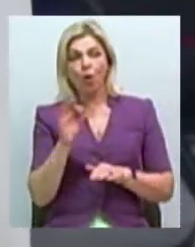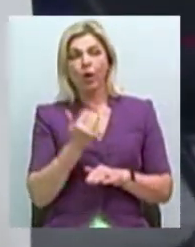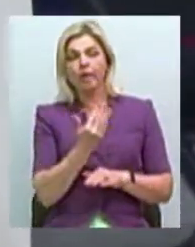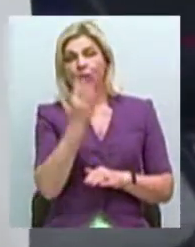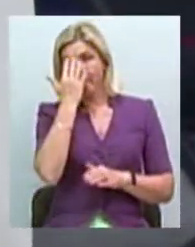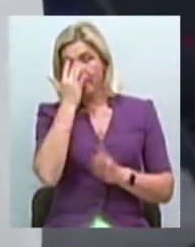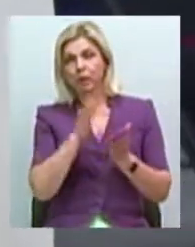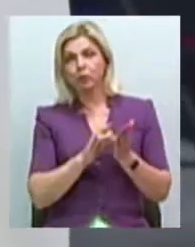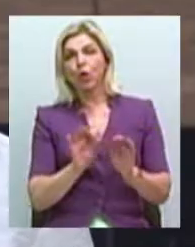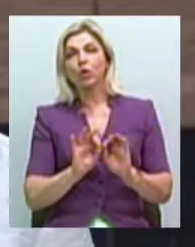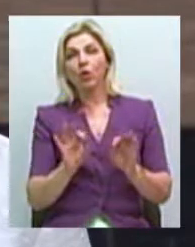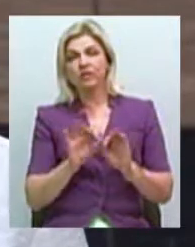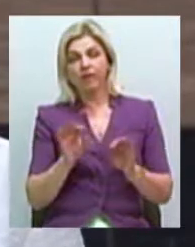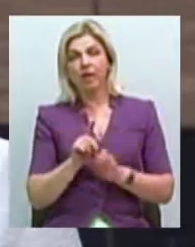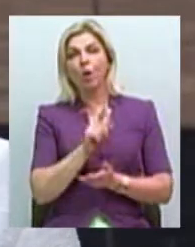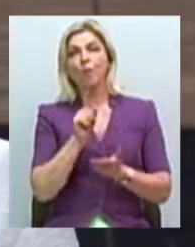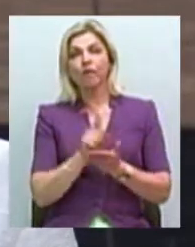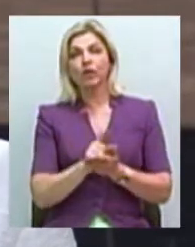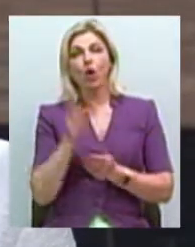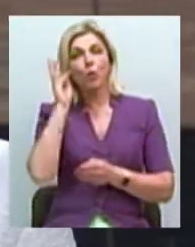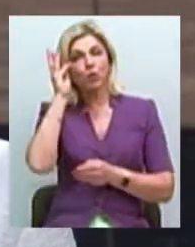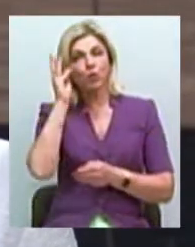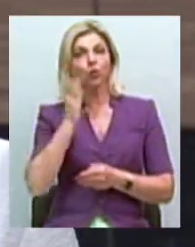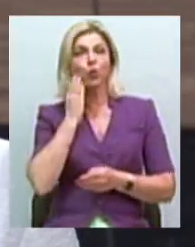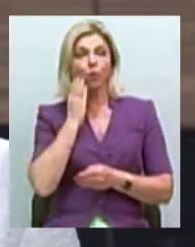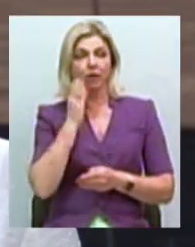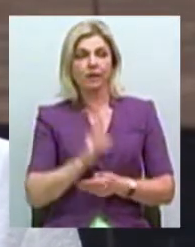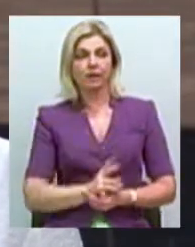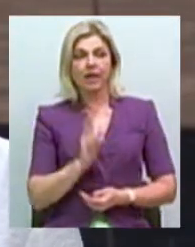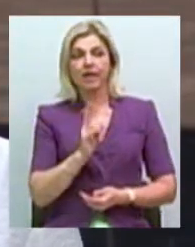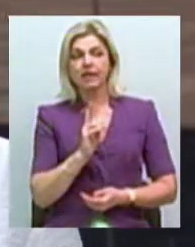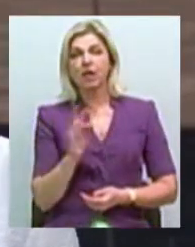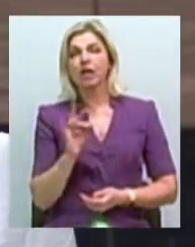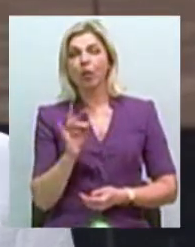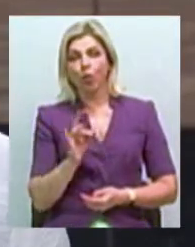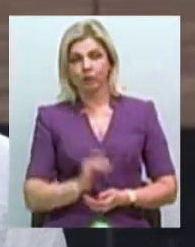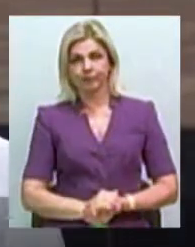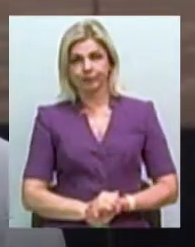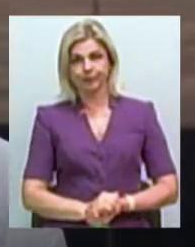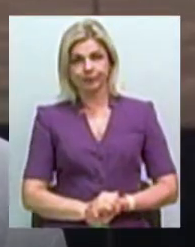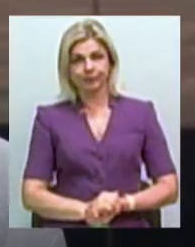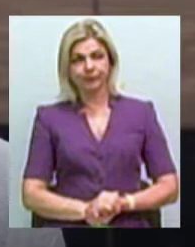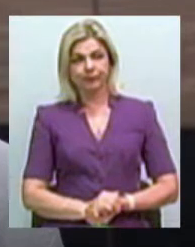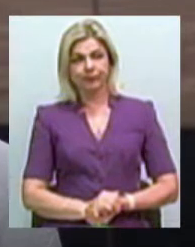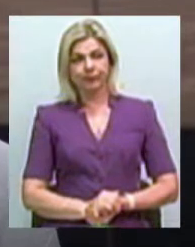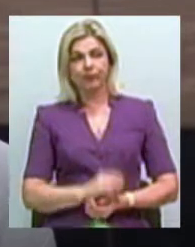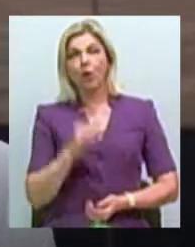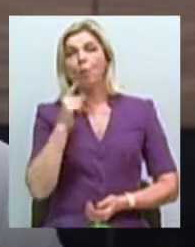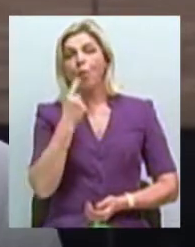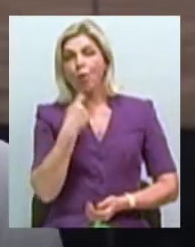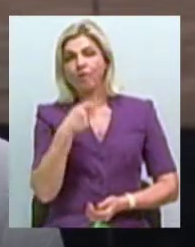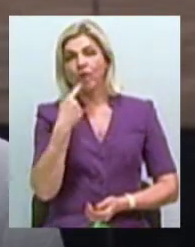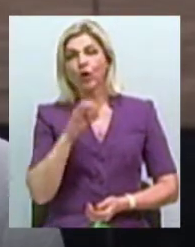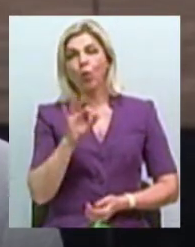розповів надзвичайний повноважний посол Румунії Крістіан Леон Цуркану. Мова йде про культурний